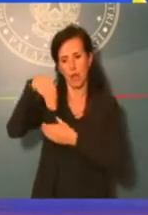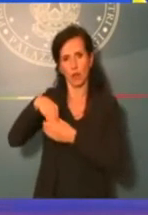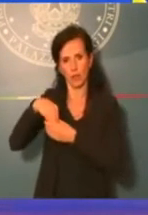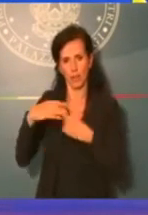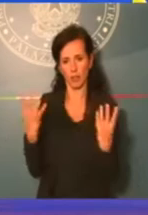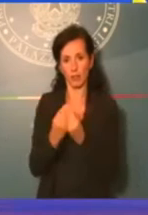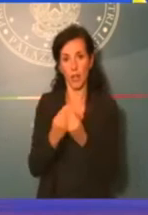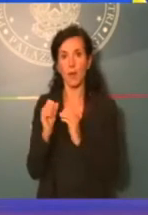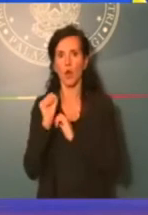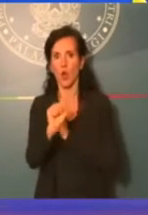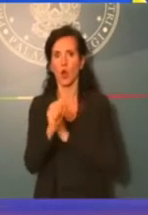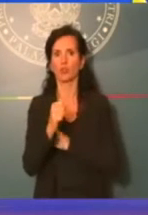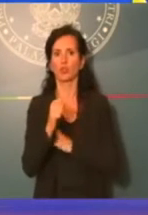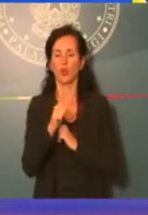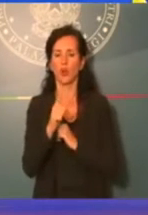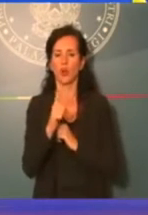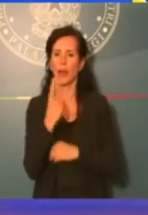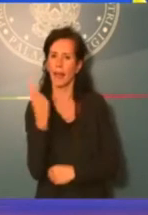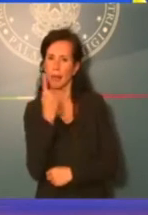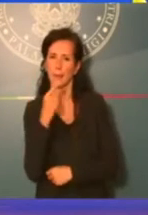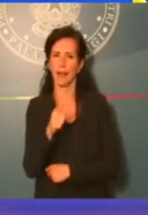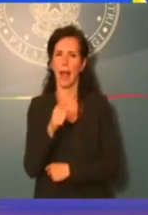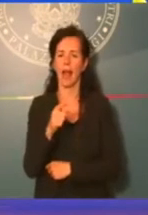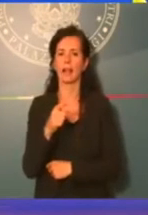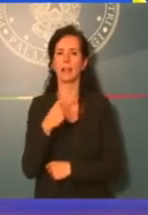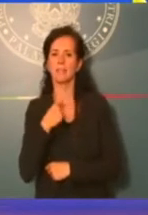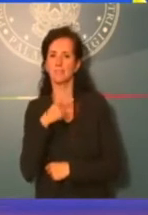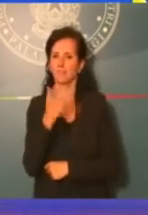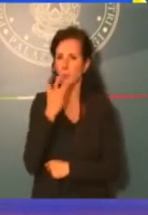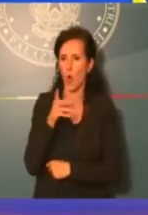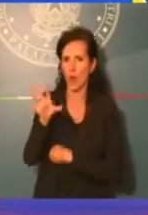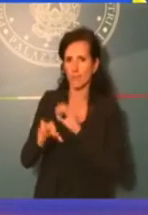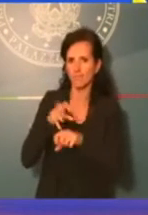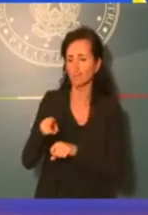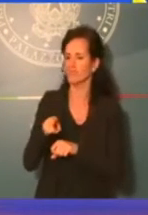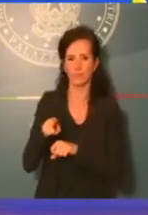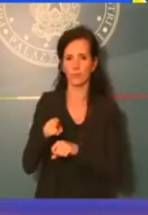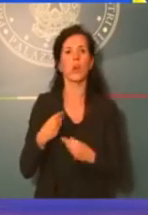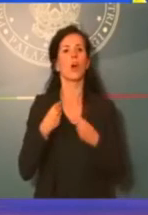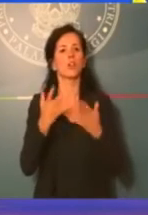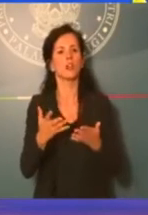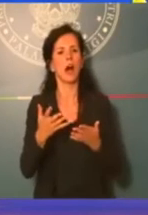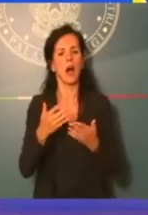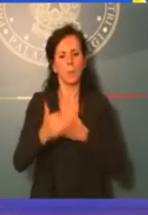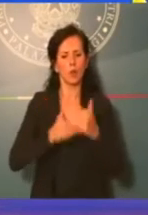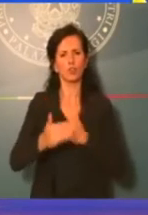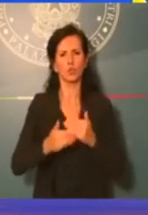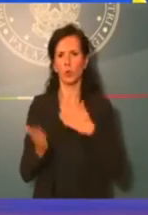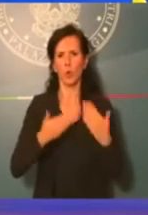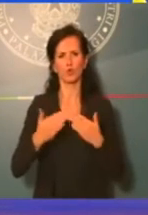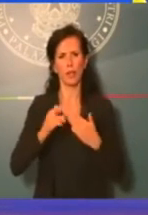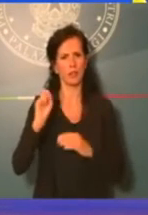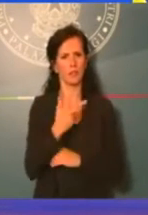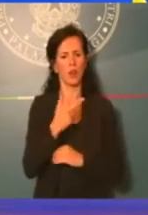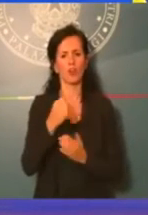criminali. Avremo procedure urgenti per il rilascio della certificazione antimafia attraverso la consultazione